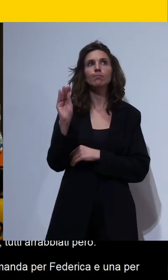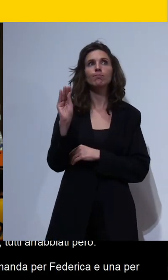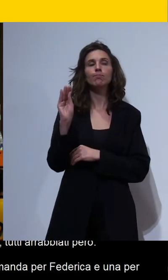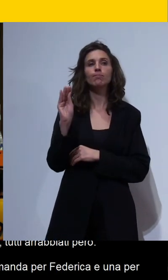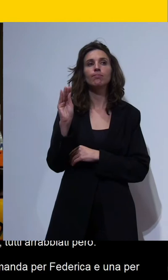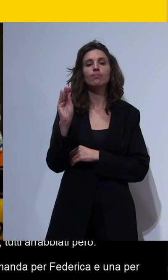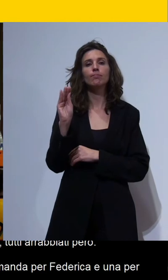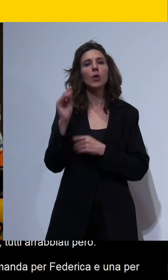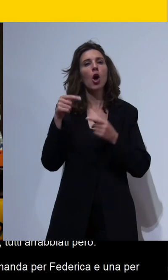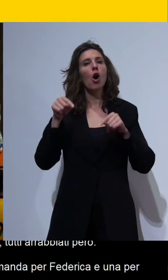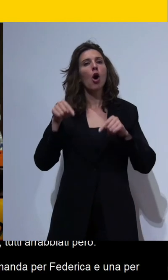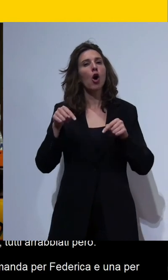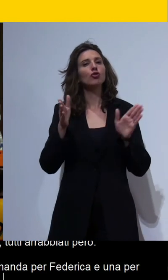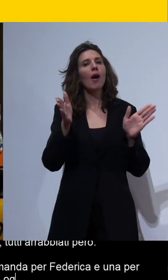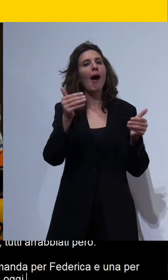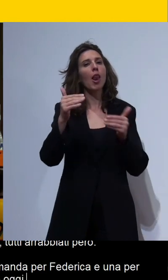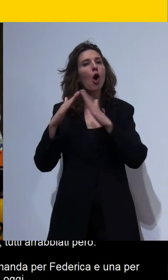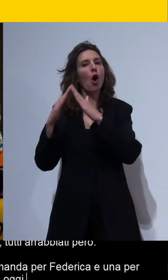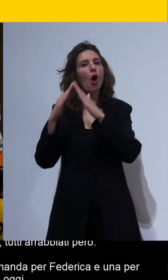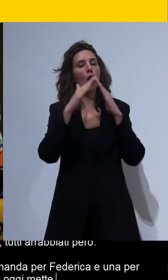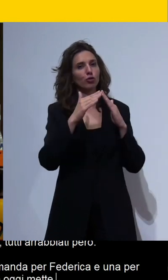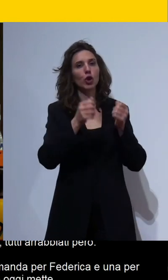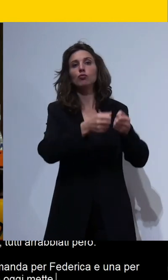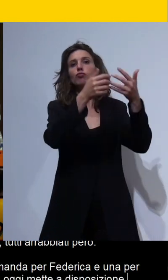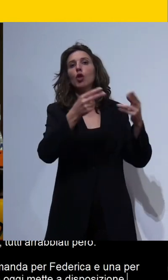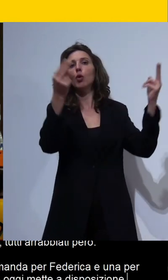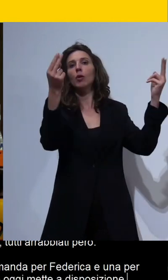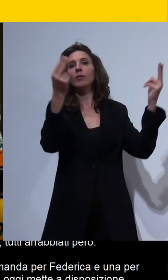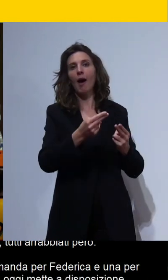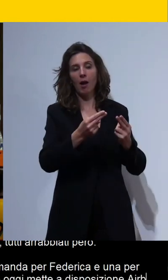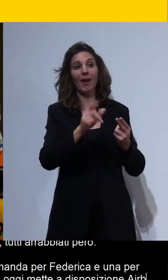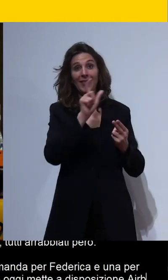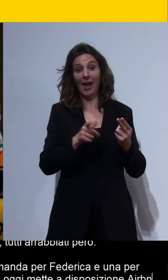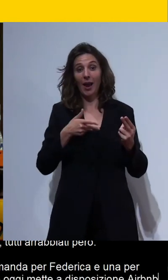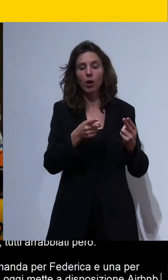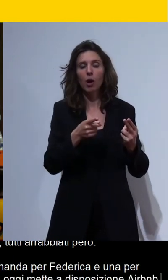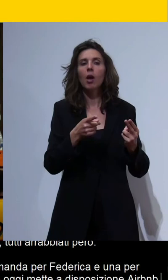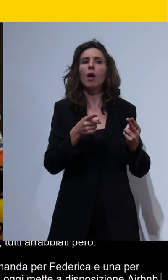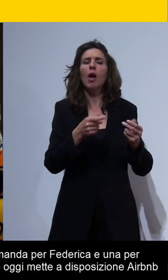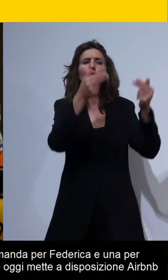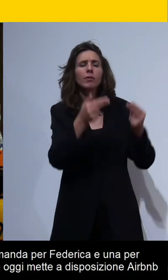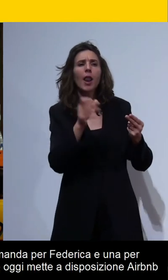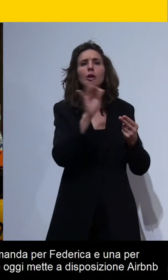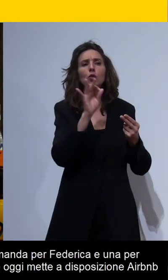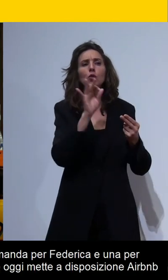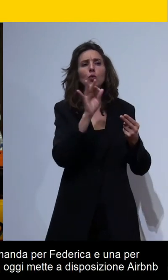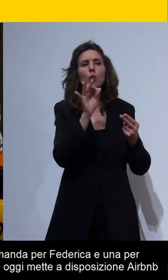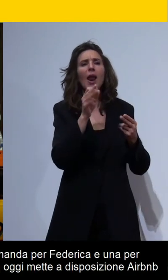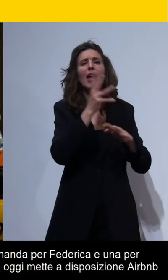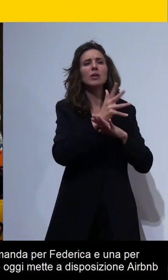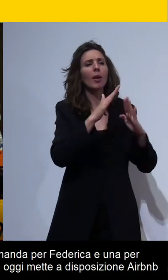che oggi mette a disposizione Airbnb in Italia qual è la percentuale di alloggi accessibili